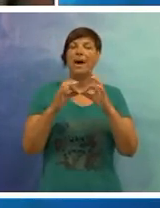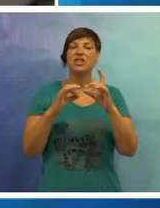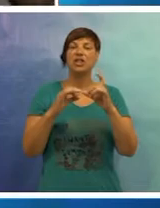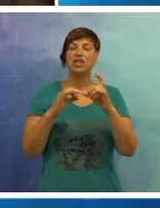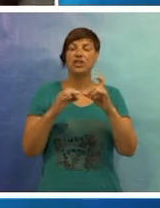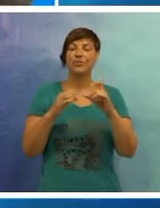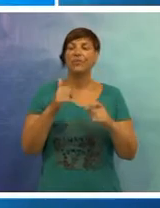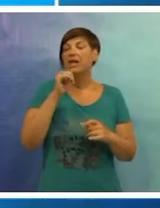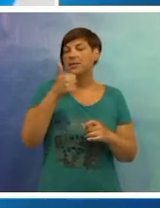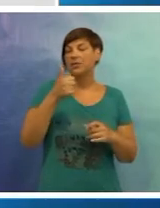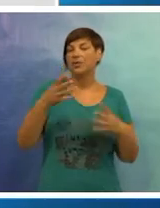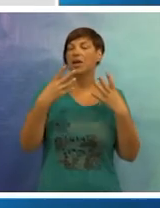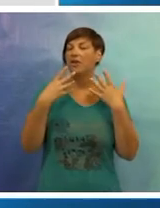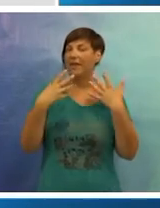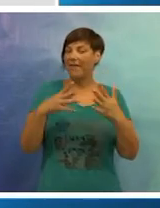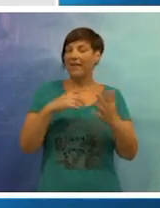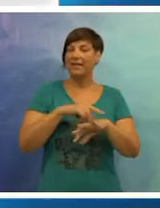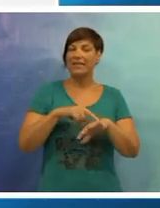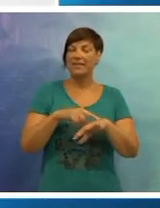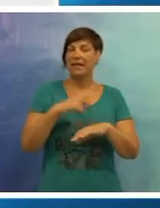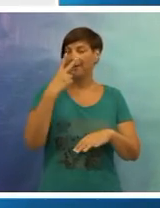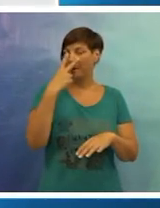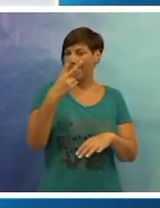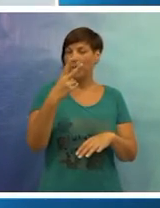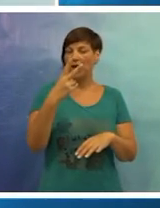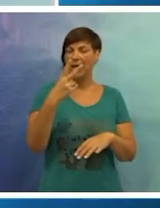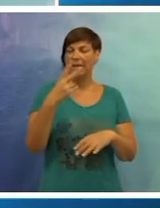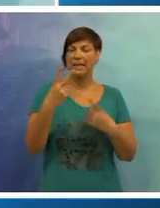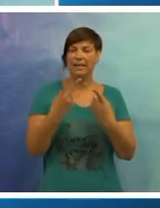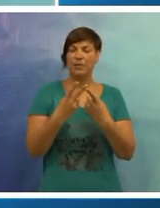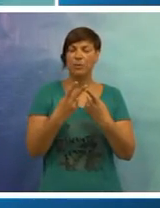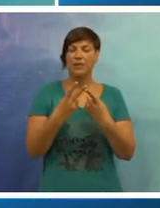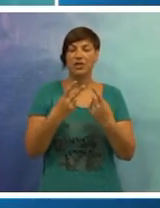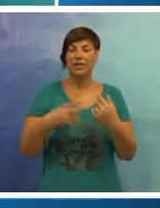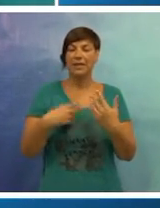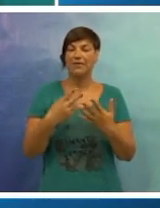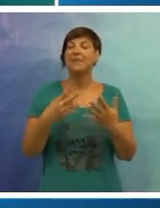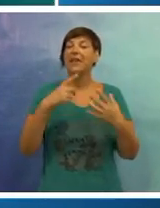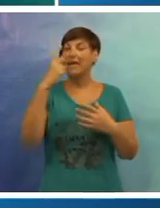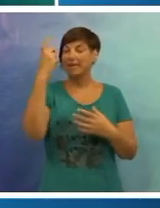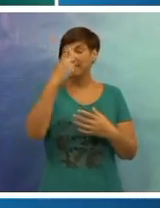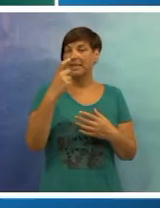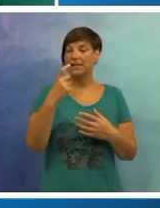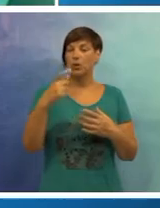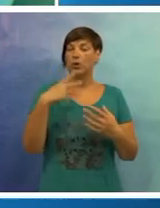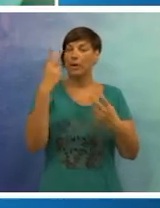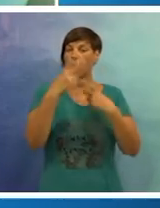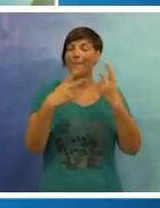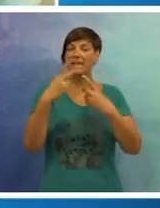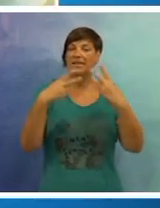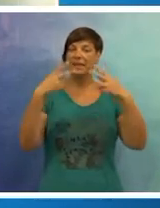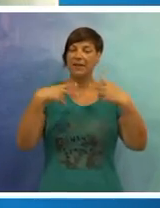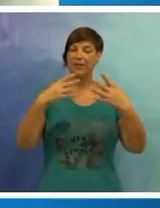Lidija Bačić. Sutra od 19. sati ne propustite na programu Dubrovačke televizije pogledati vijesti iz kulture u